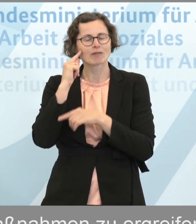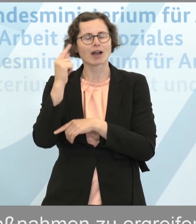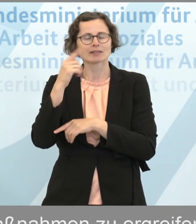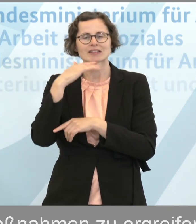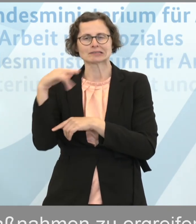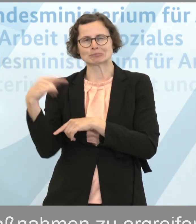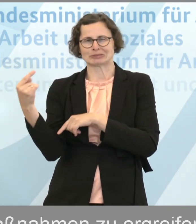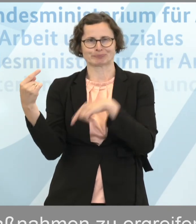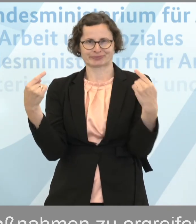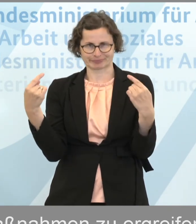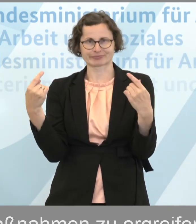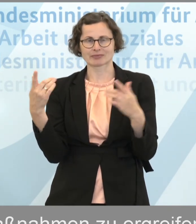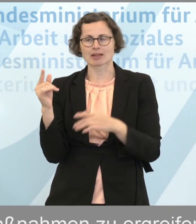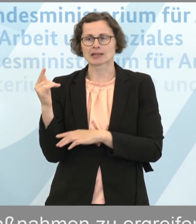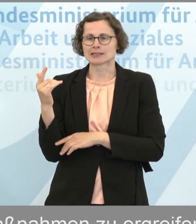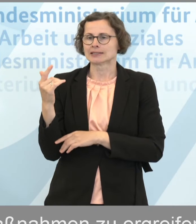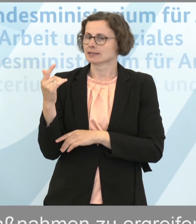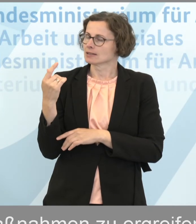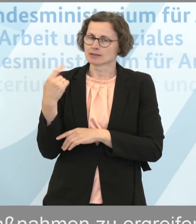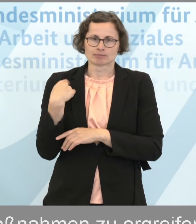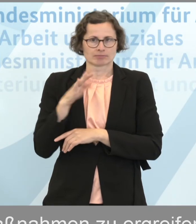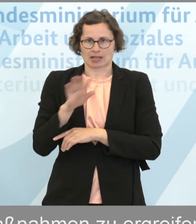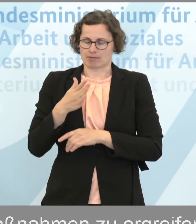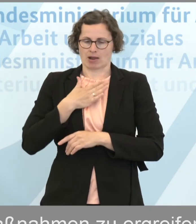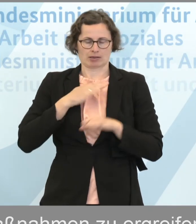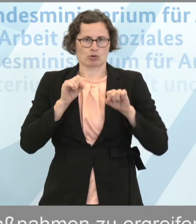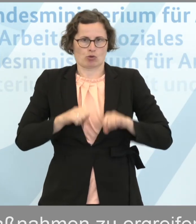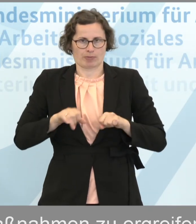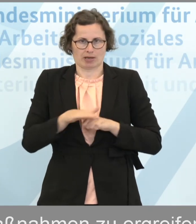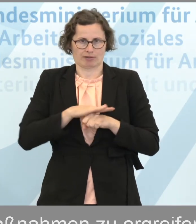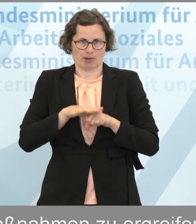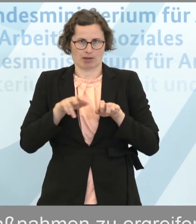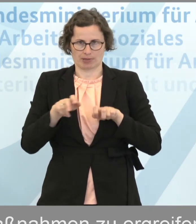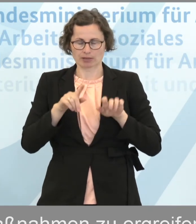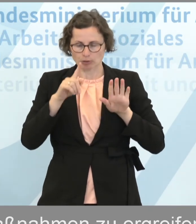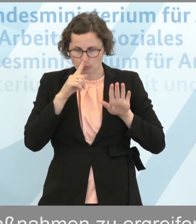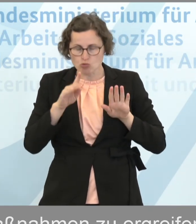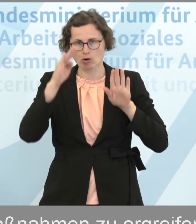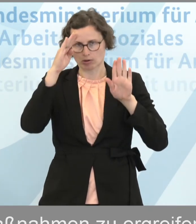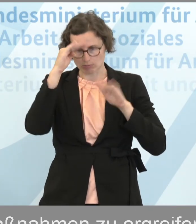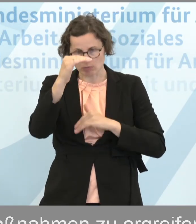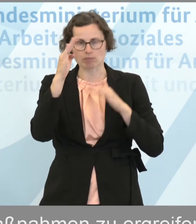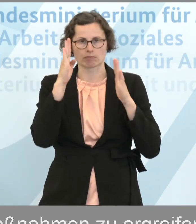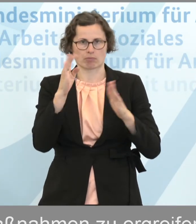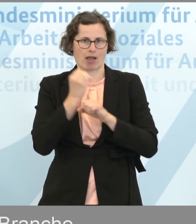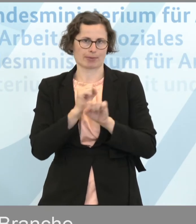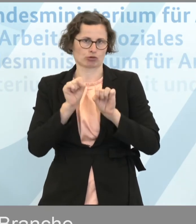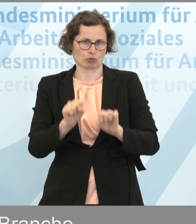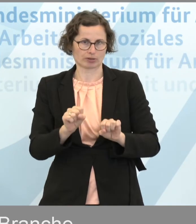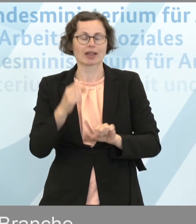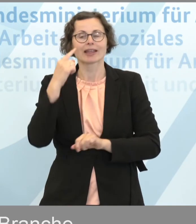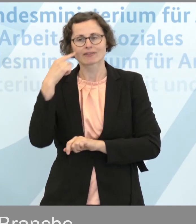nicht über den Kompetenzbereich meines Ministeriums hinaus bewerten. Ich weiß, dass es zum Thema